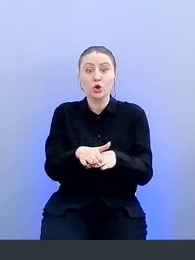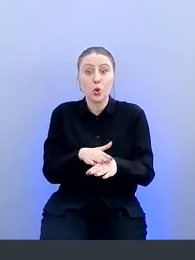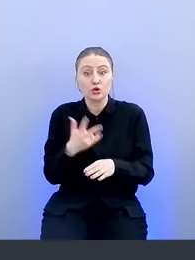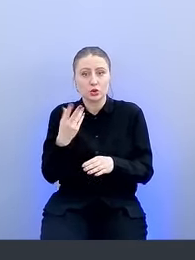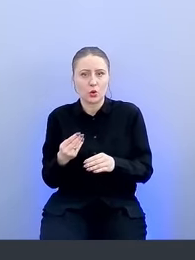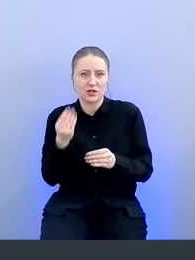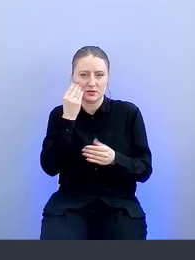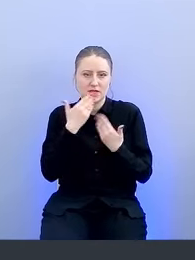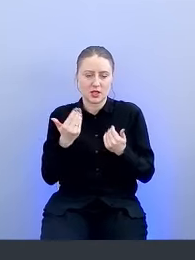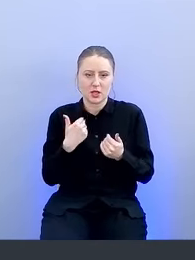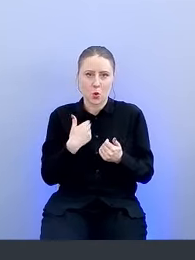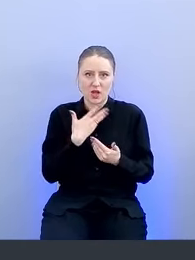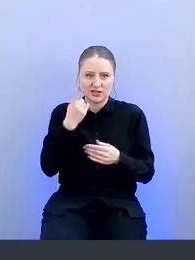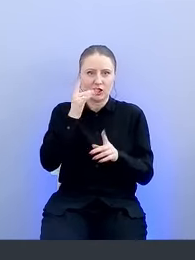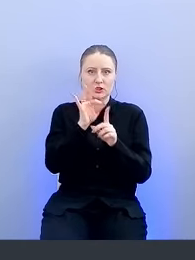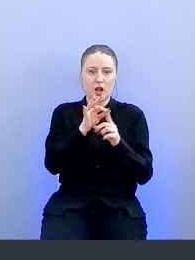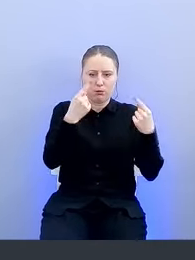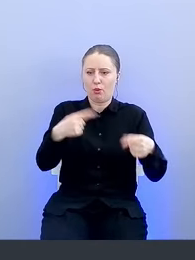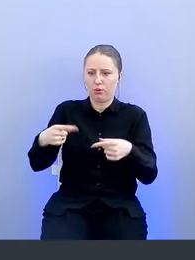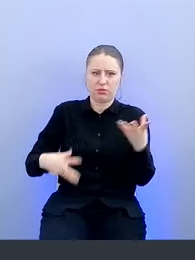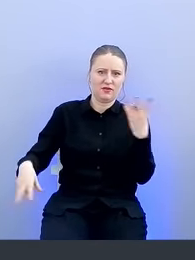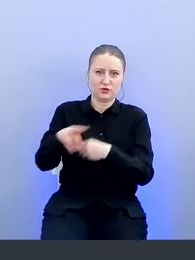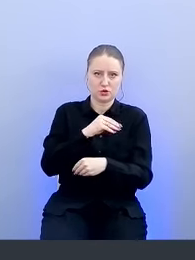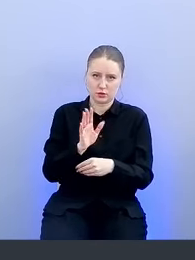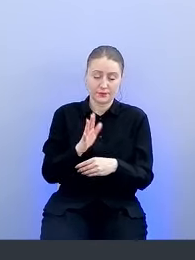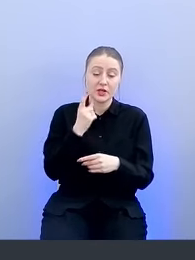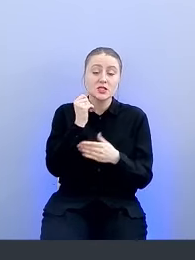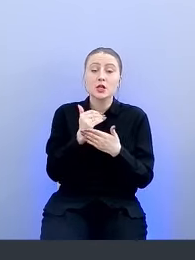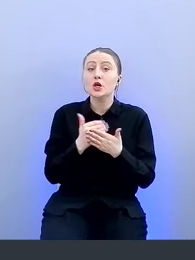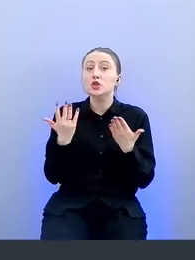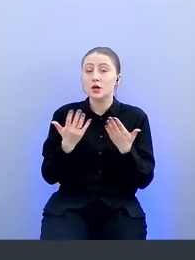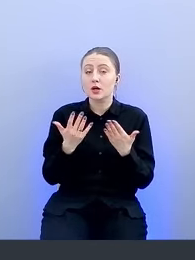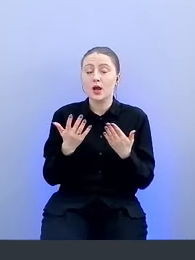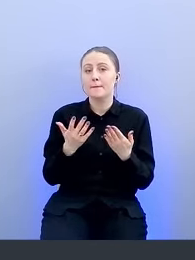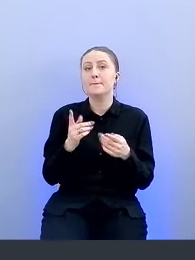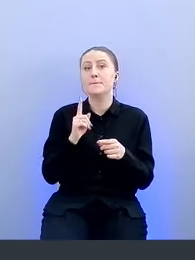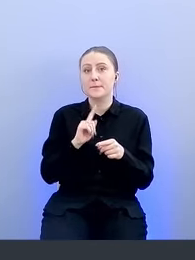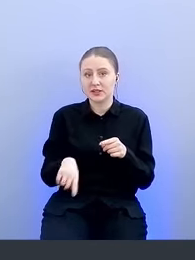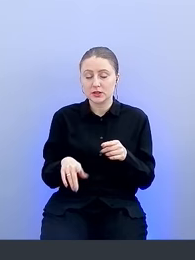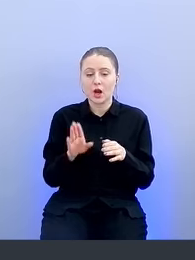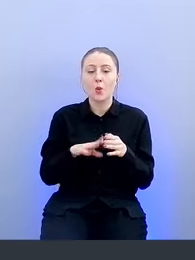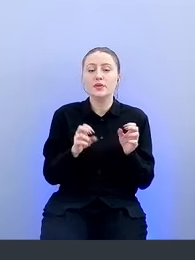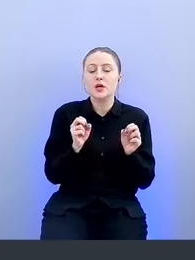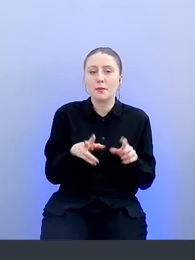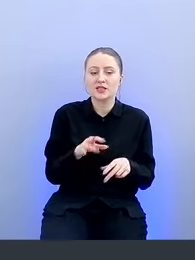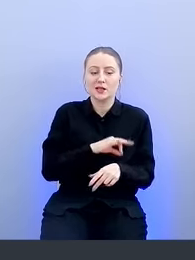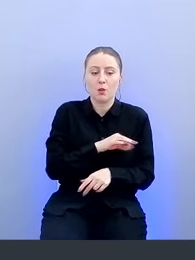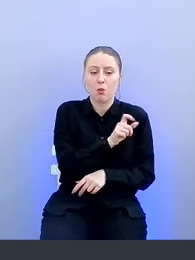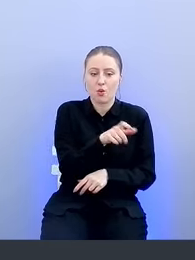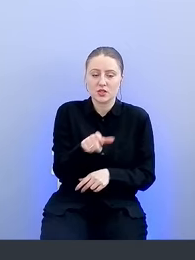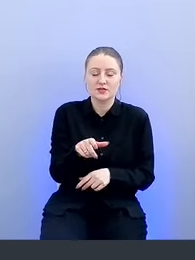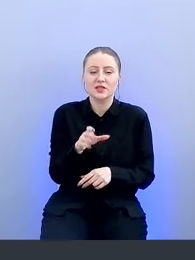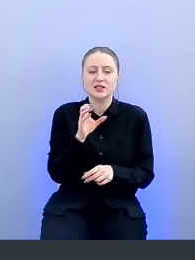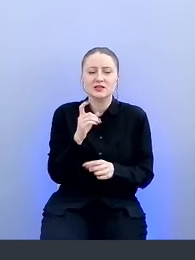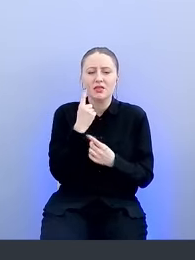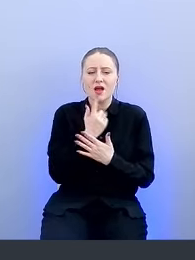нет задачи покрякать всех хэши в базе. Есть задача максимально быстро обезопасить пользователей с наиболее